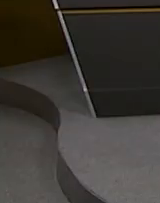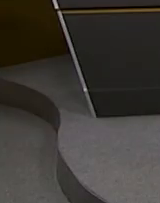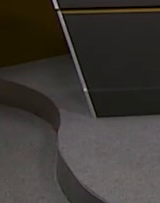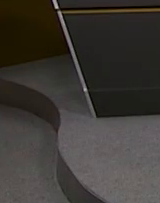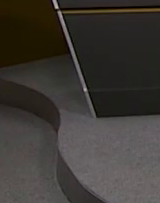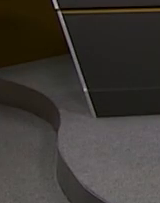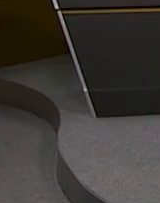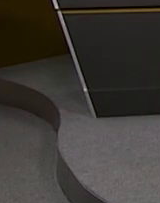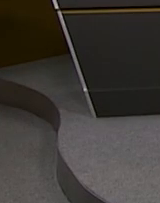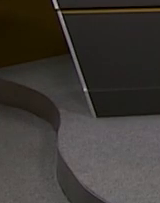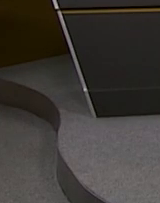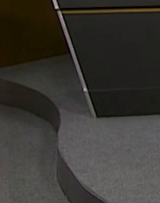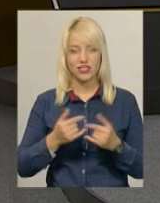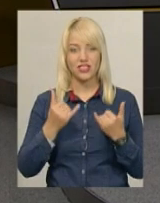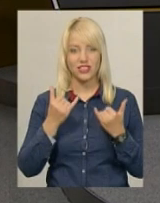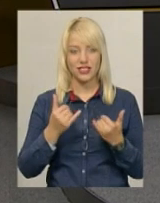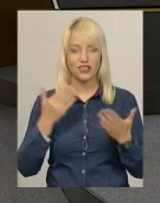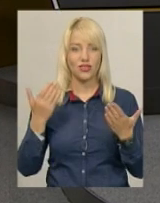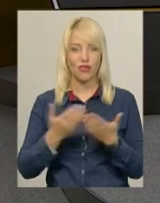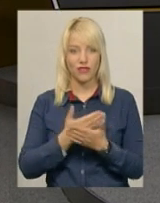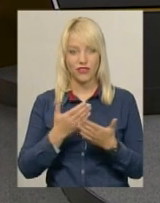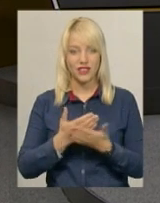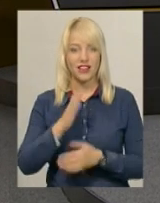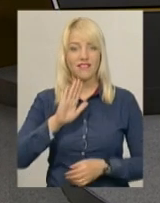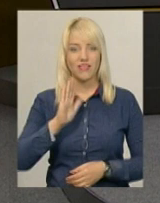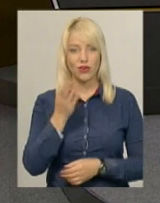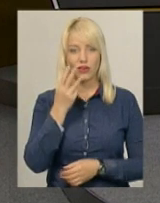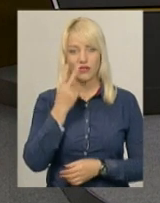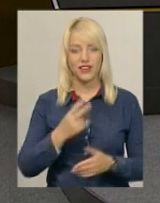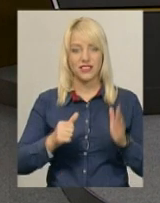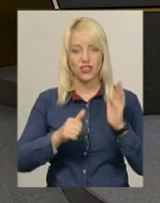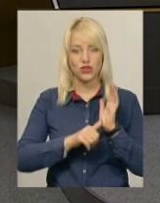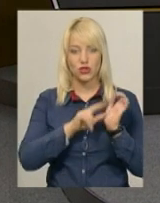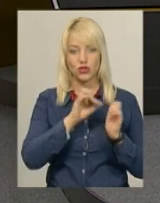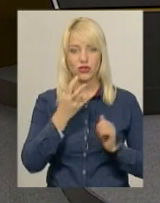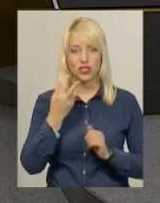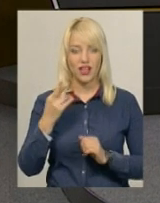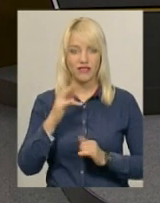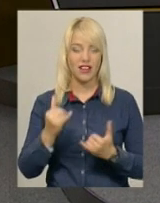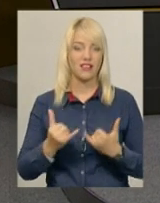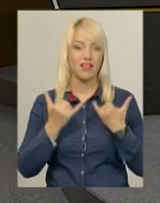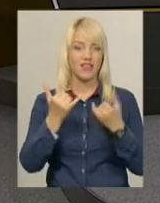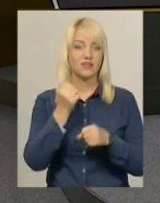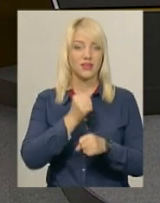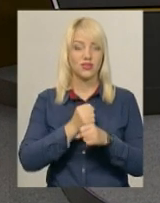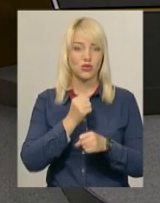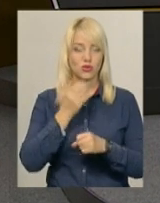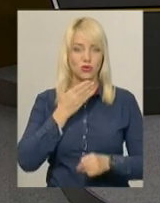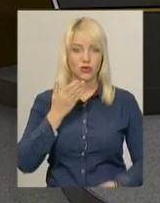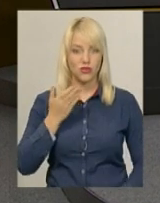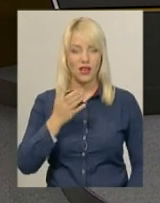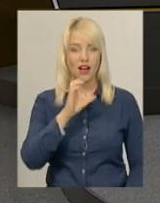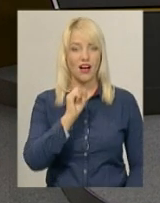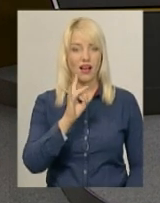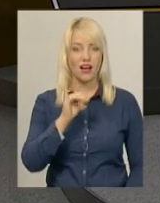Доброго вечора! На часі підсумковий випуск новин за вівторок, 26 червня. У студії працюють ведуча Ірина Аріон та диктор жестової